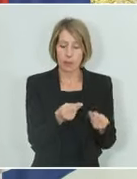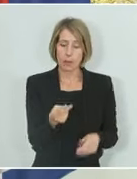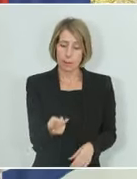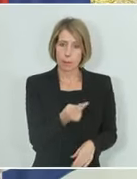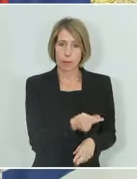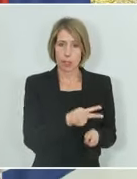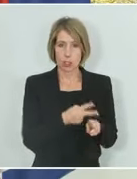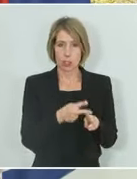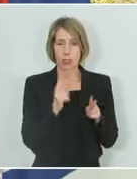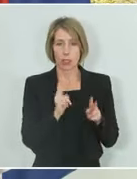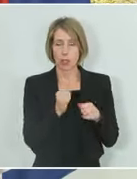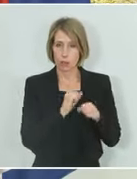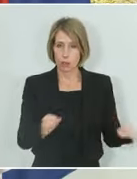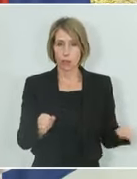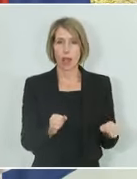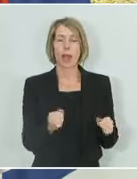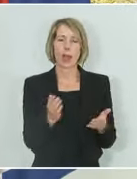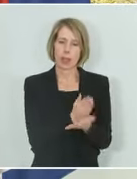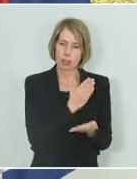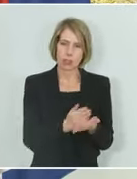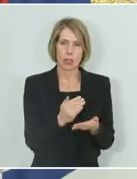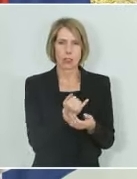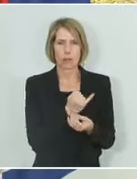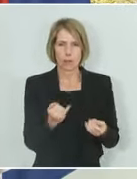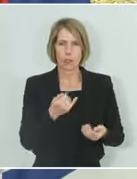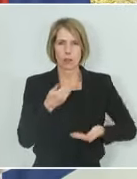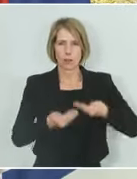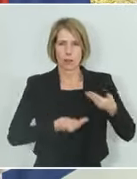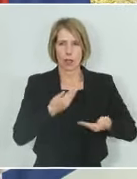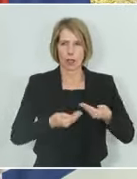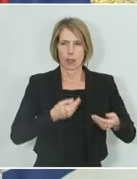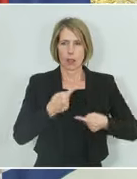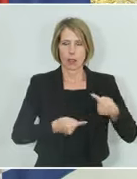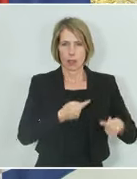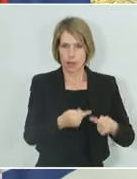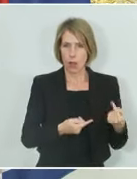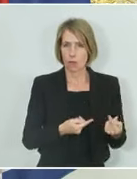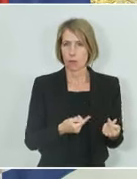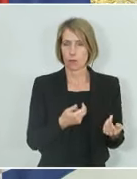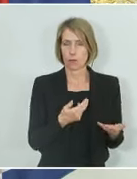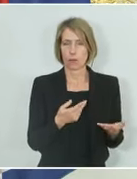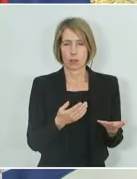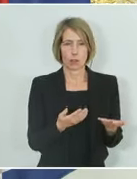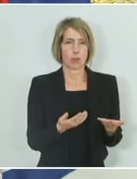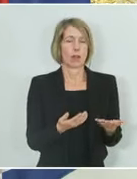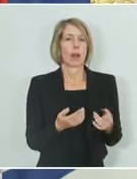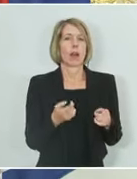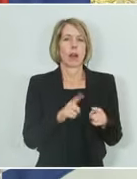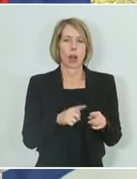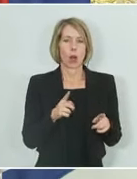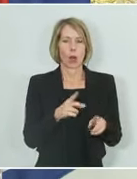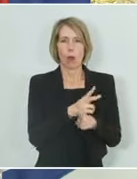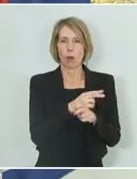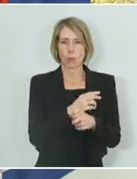entscheiden können, wie weit sie jeweils in den Verhandlungen gehen. Und gleichzeitig ist es wichtig, das wird Österreich